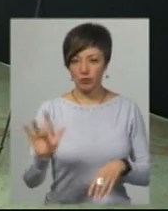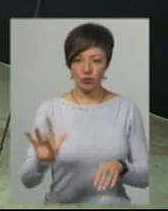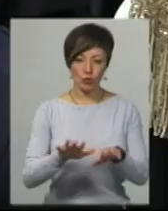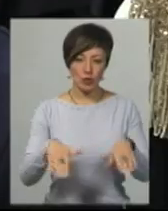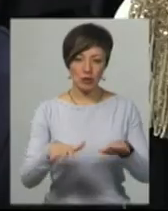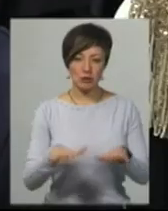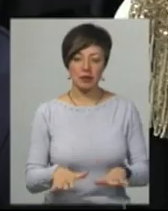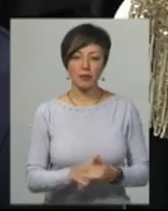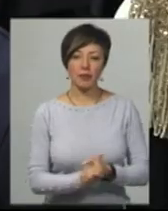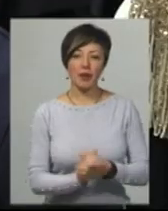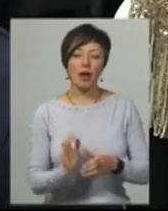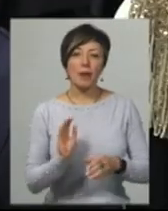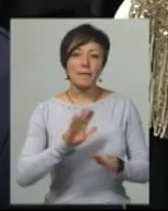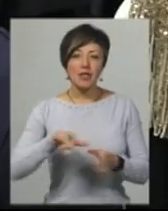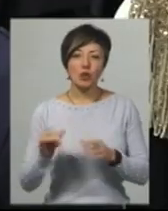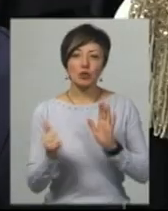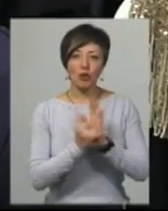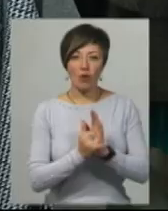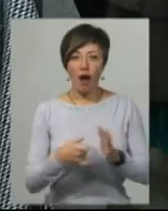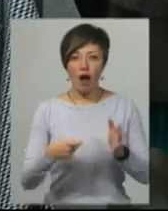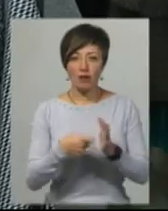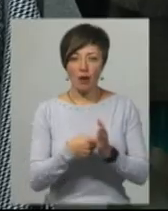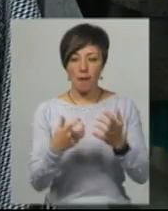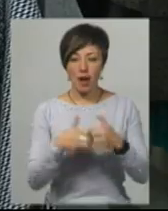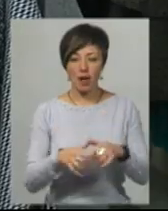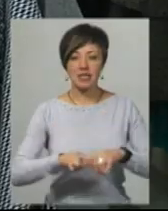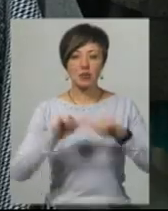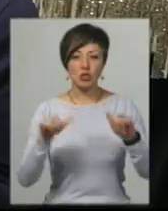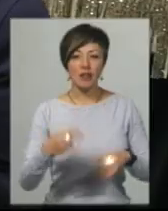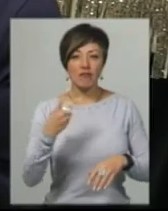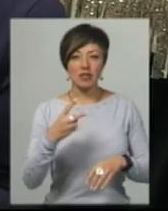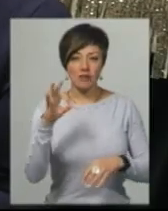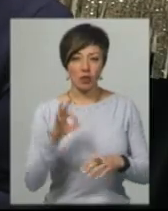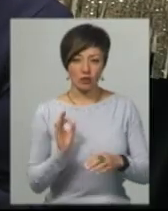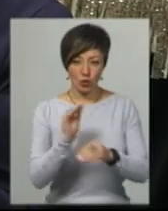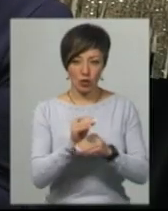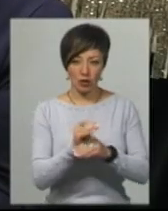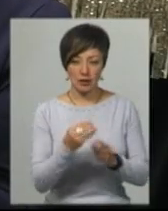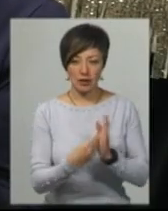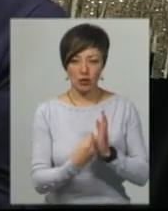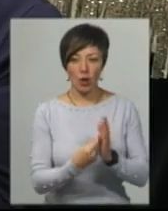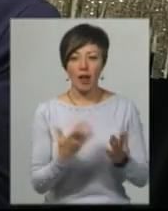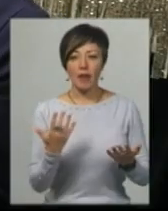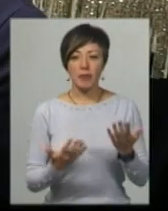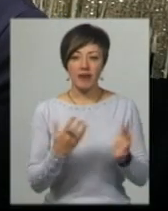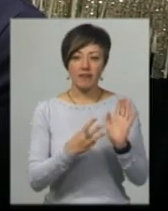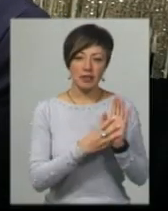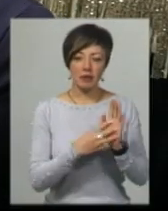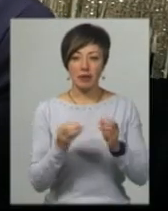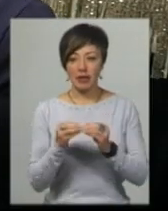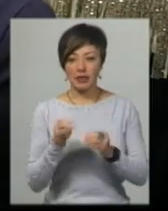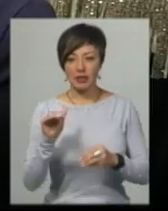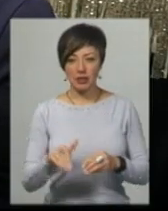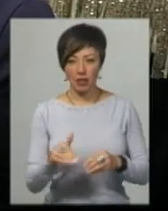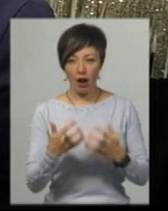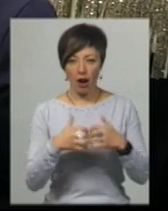Додає, після встановлення касового апарату ціна на товар збільшиться на 20%. Якщо 8 чи 10 тисяч касовий